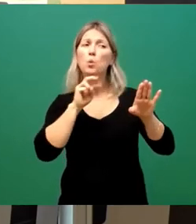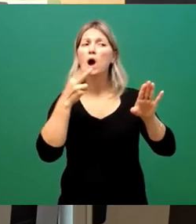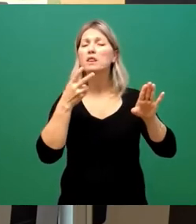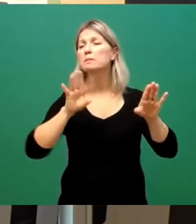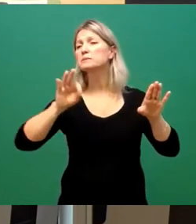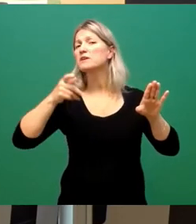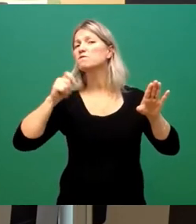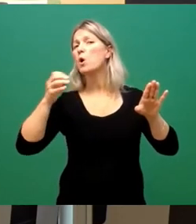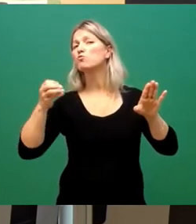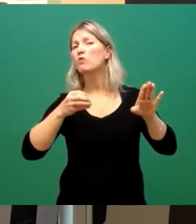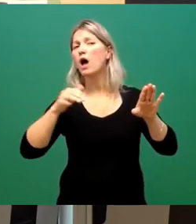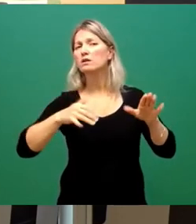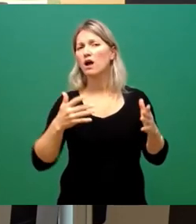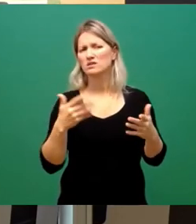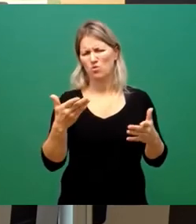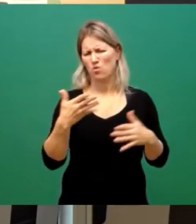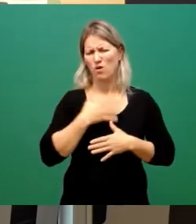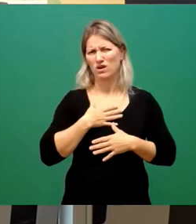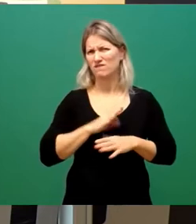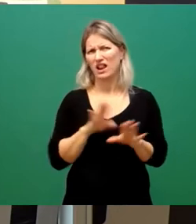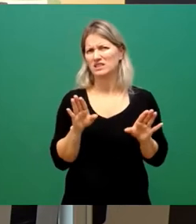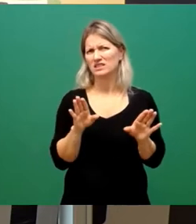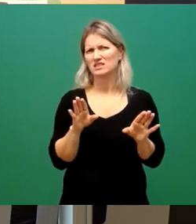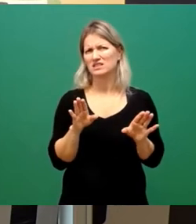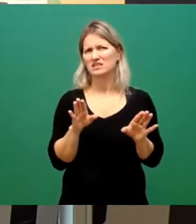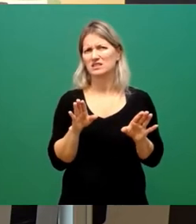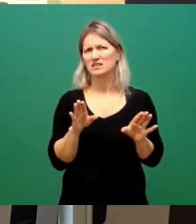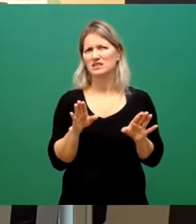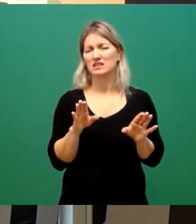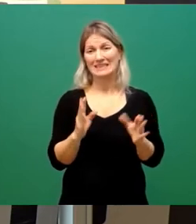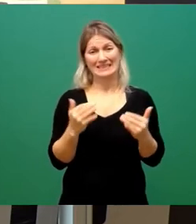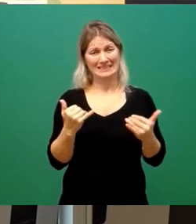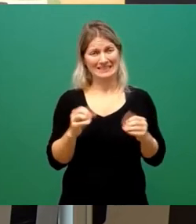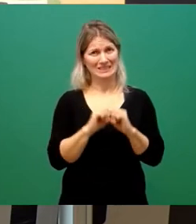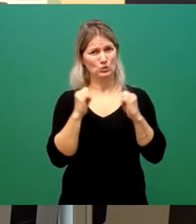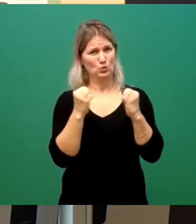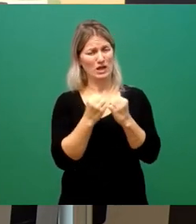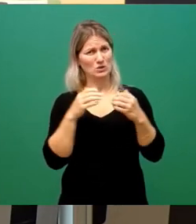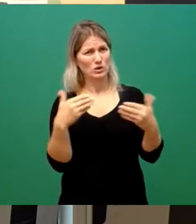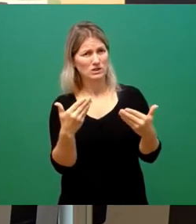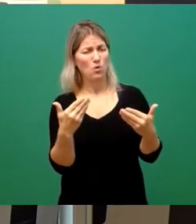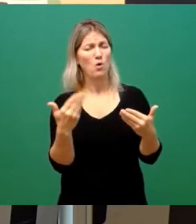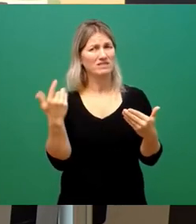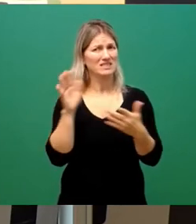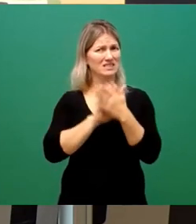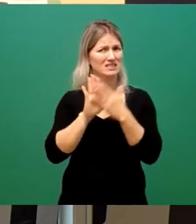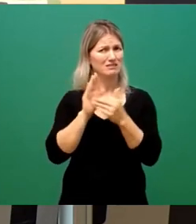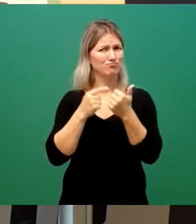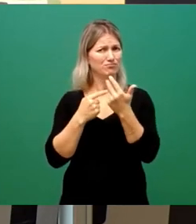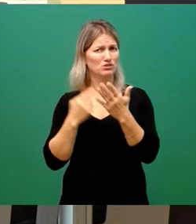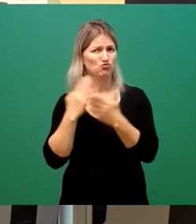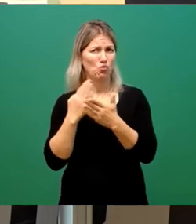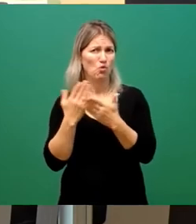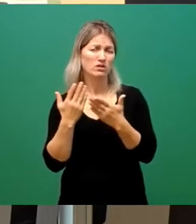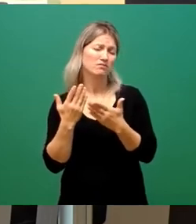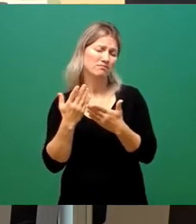Das verurteilen wir ebenso. Ich denke auch, das können wir uns in dieser speziellen Situation, die mehrfach beschrieben worden ist, uns jetzt schlicht und einfach nicht